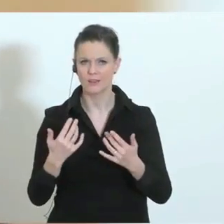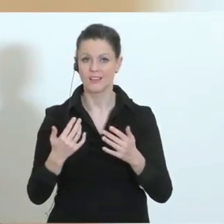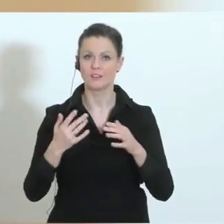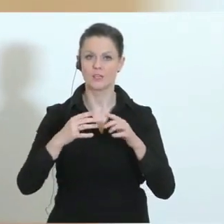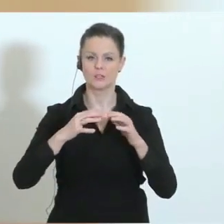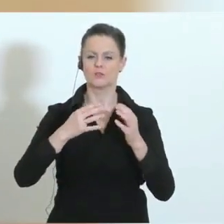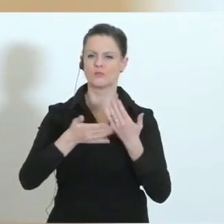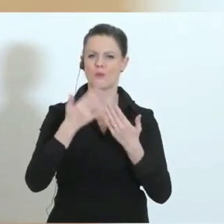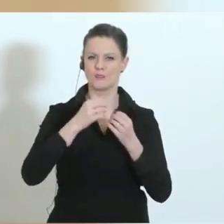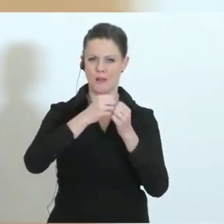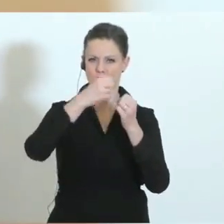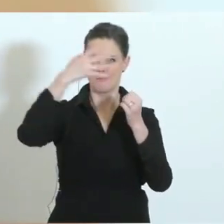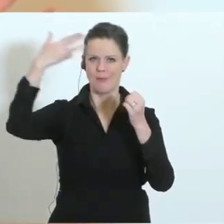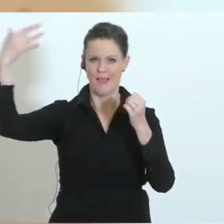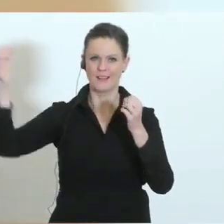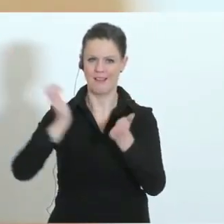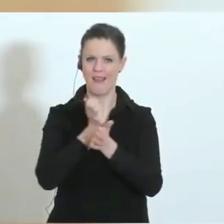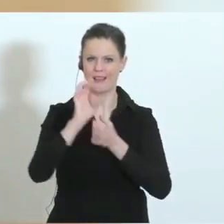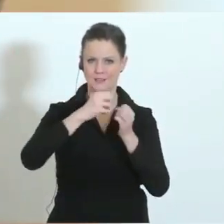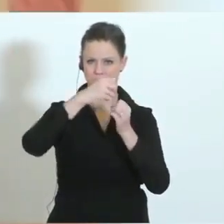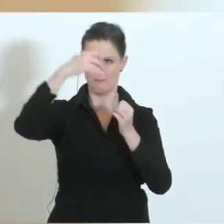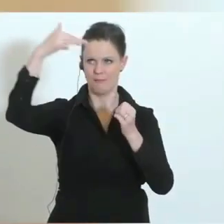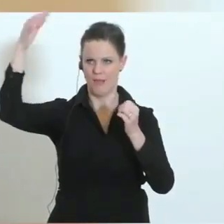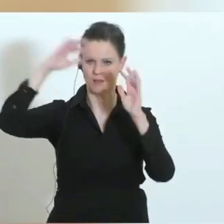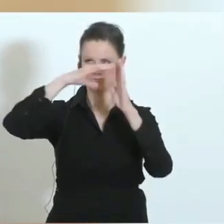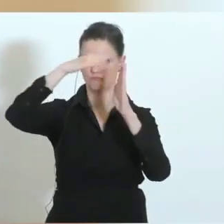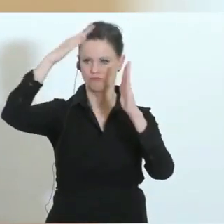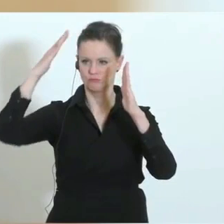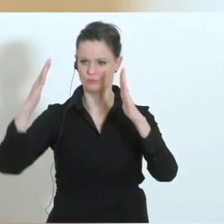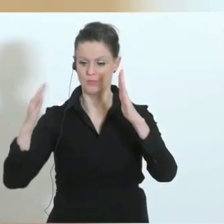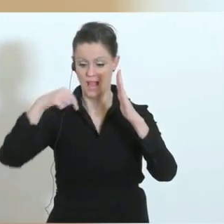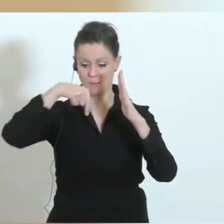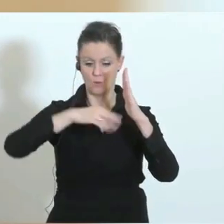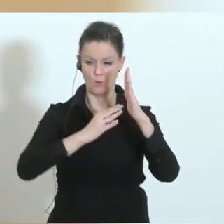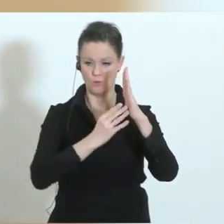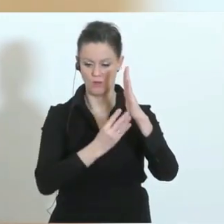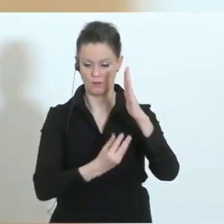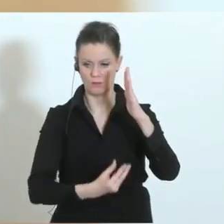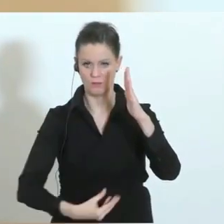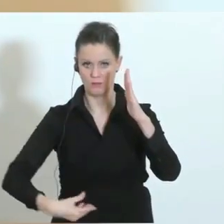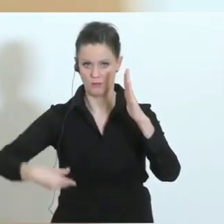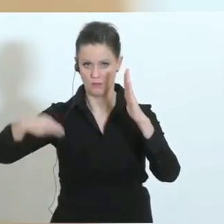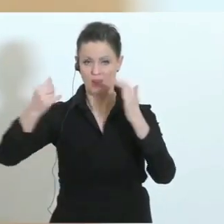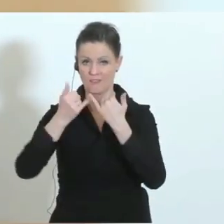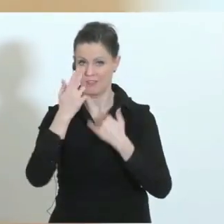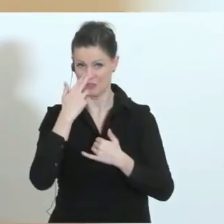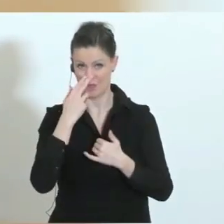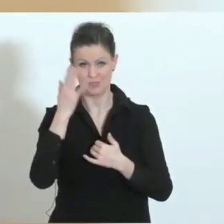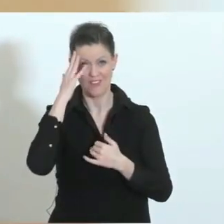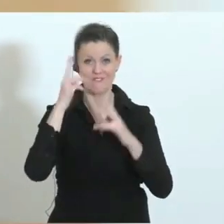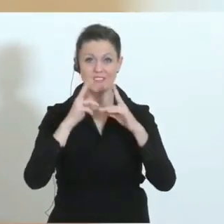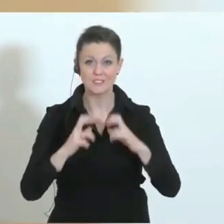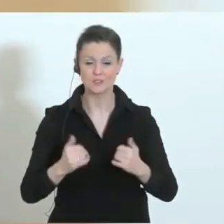unter Wasser aus? Aus dem Boot, aus der Entfernung sehen wir die Spitze des Eisbergs. Wir sind, die Wissenschaft ist jetzt